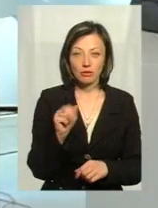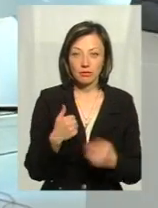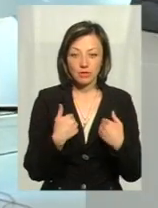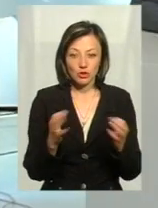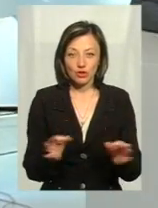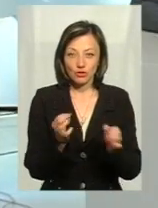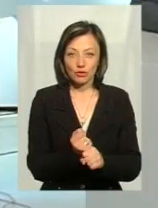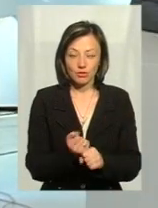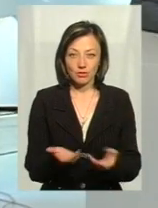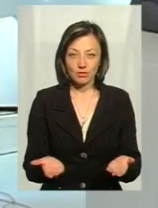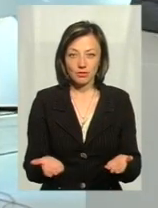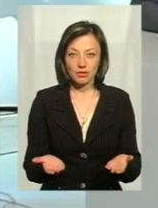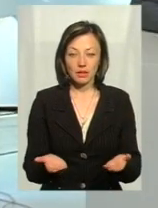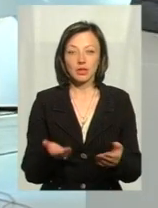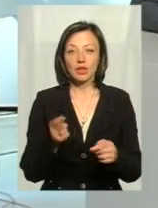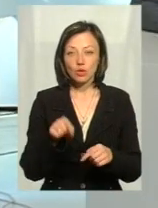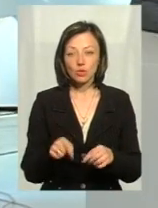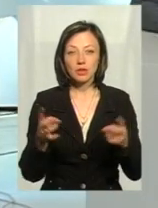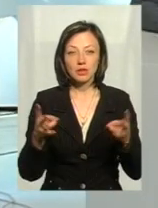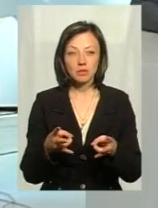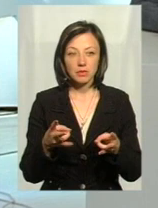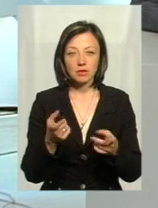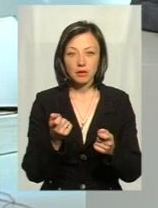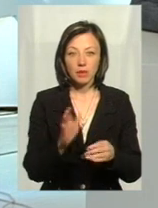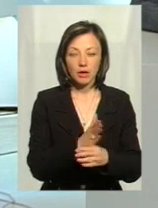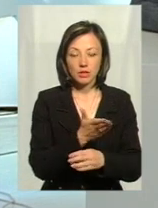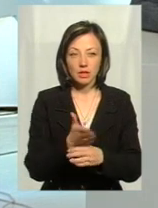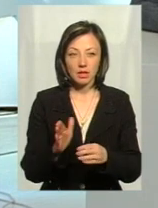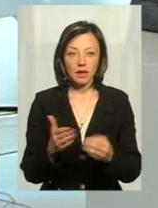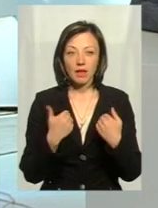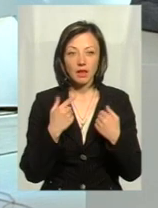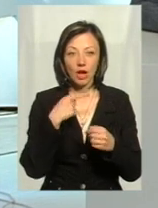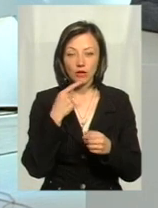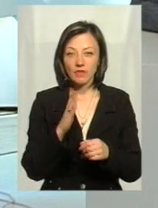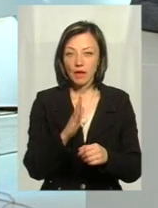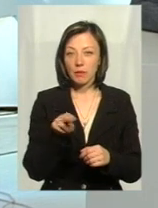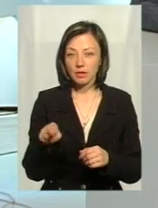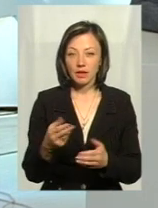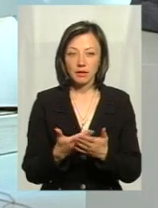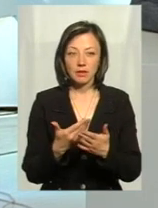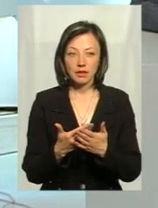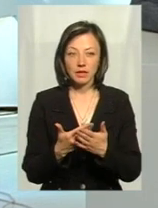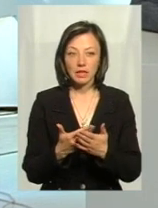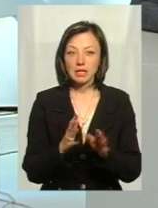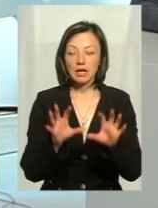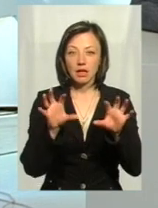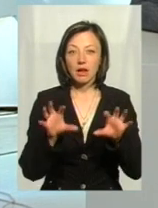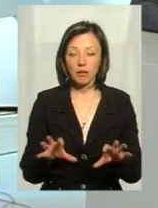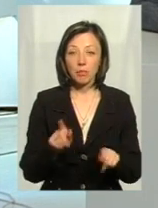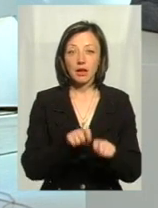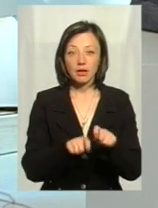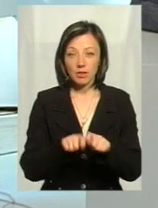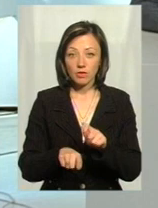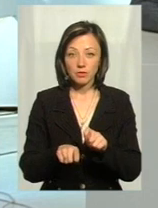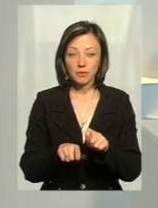нічого не можуть зробити. Розумієте? Тобто тут теж трошки треба розділяти. Я не кажу, що Віталій Петрович, наприклад, де тільки легалів перевіряє. Ні. Він